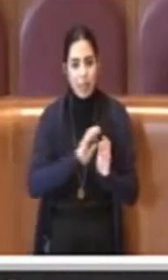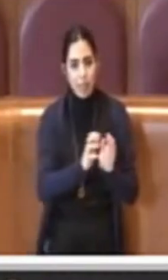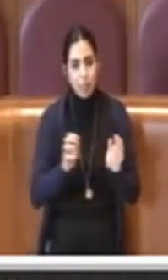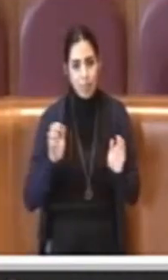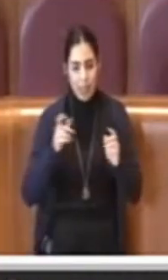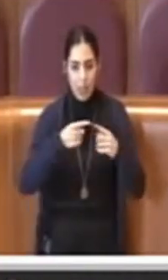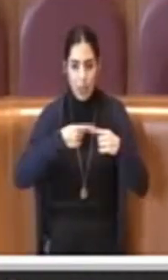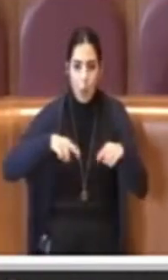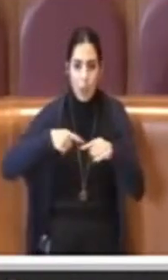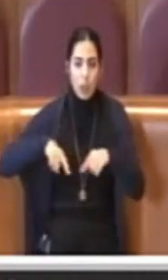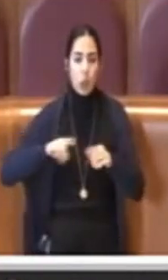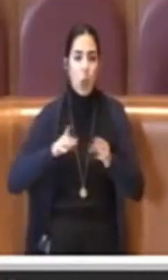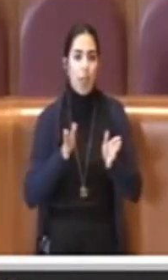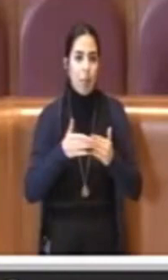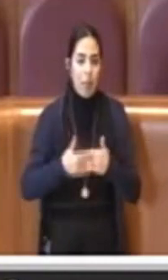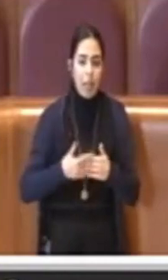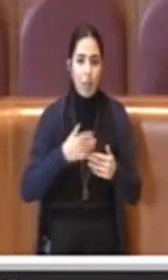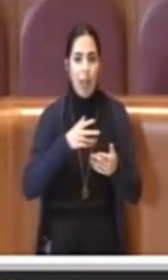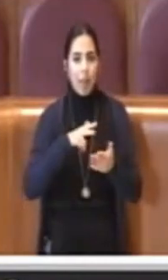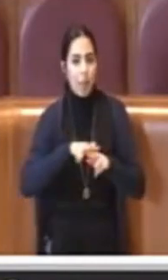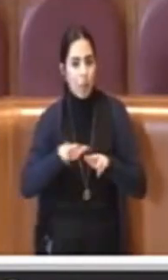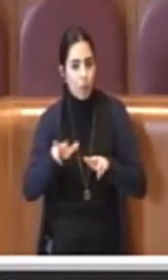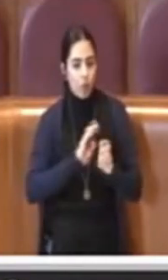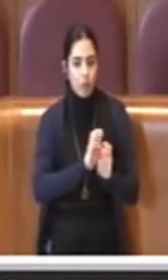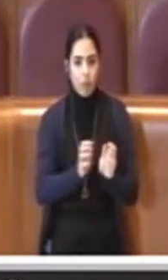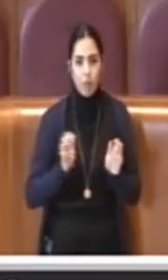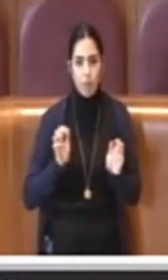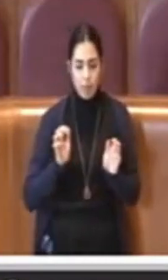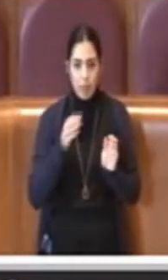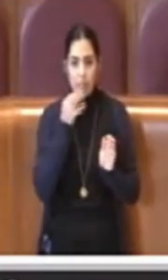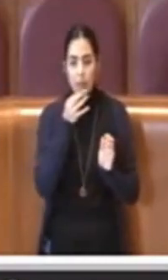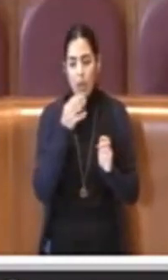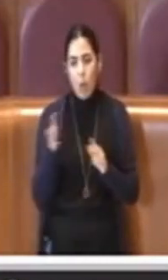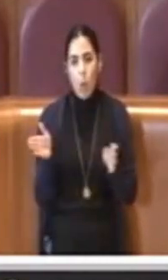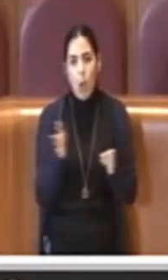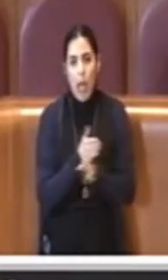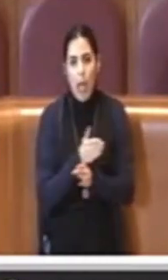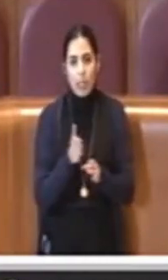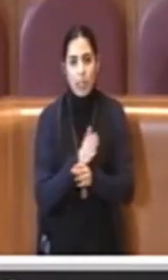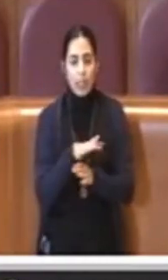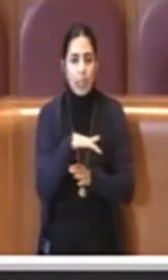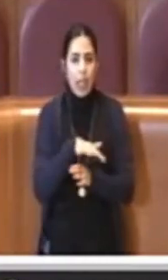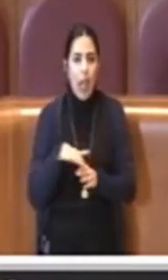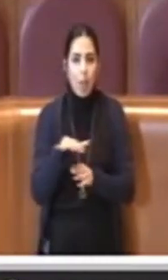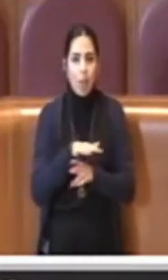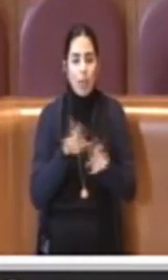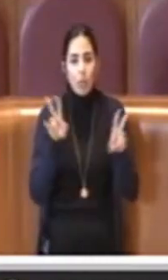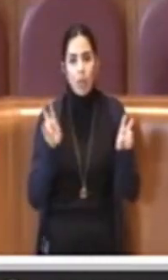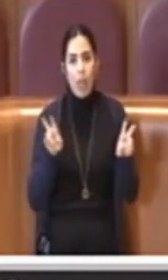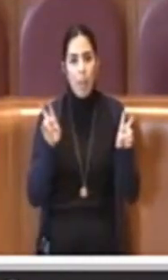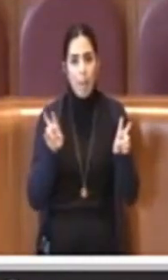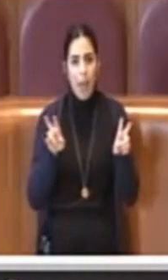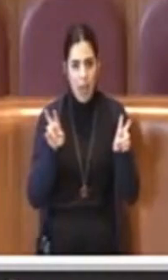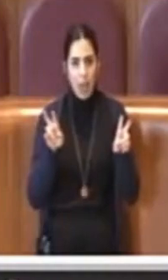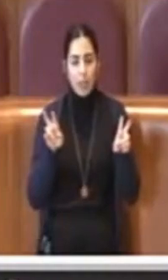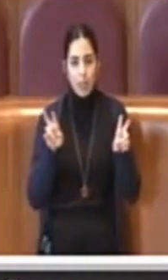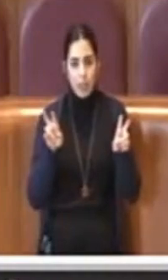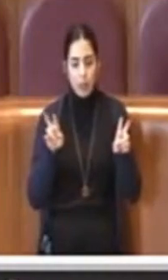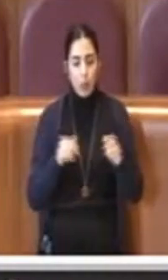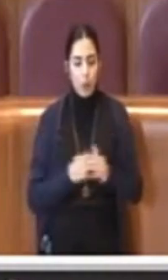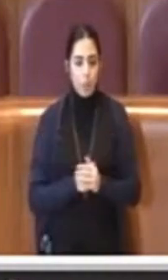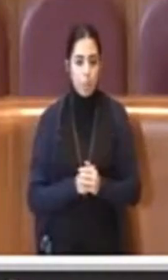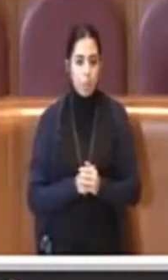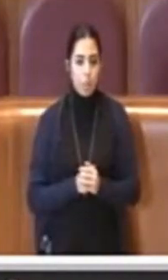dipartimenti, i municipi, insomma, e quindi tutti gli ambiti tematici che sono oggetto di intervento della città.